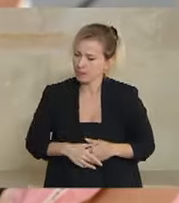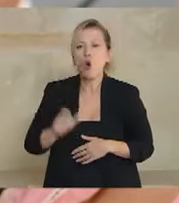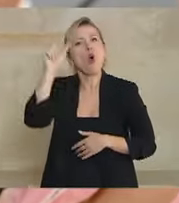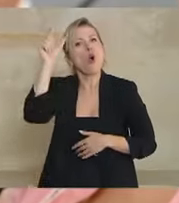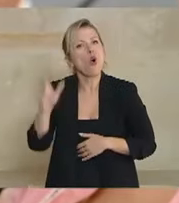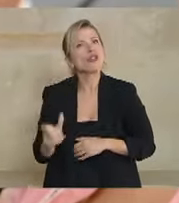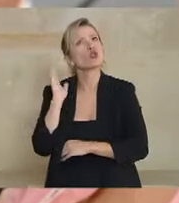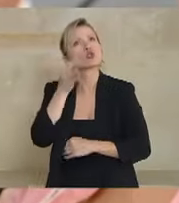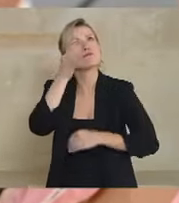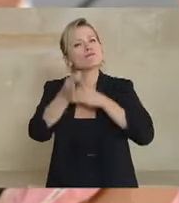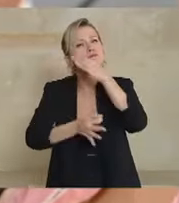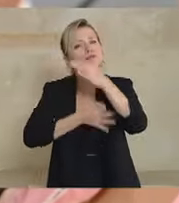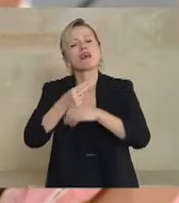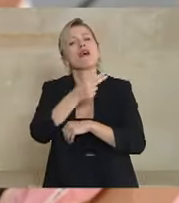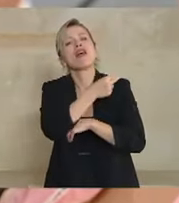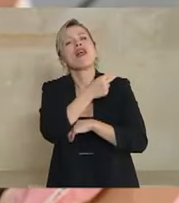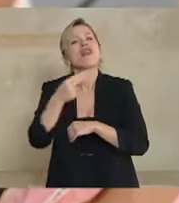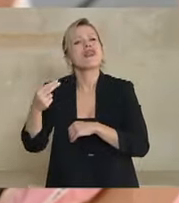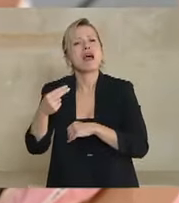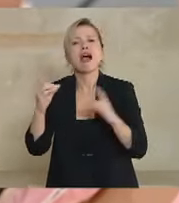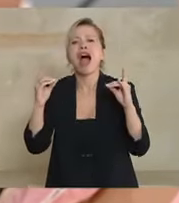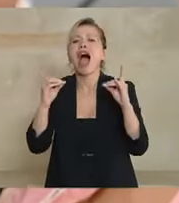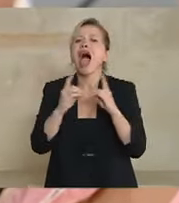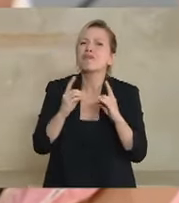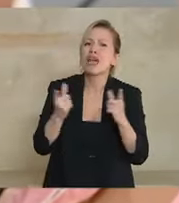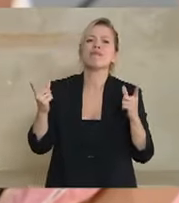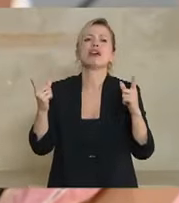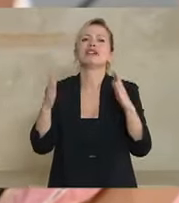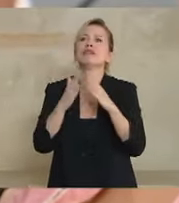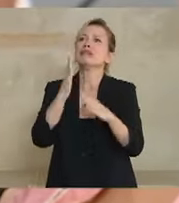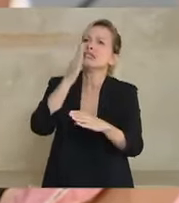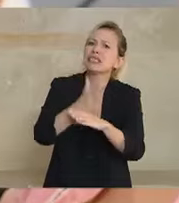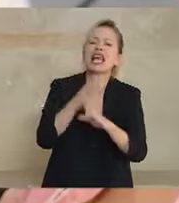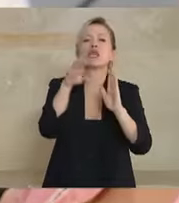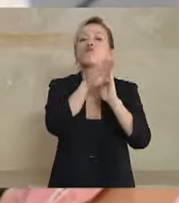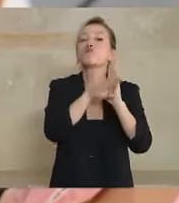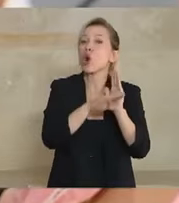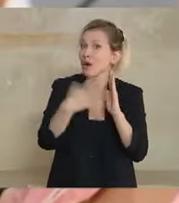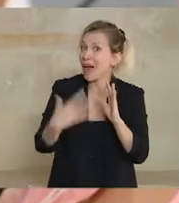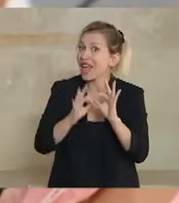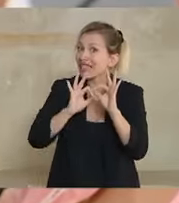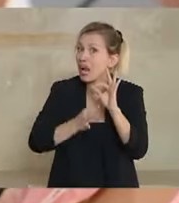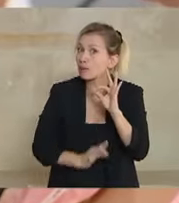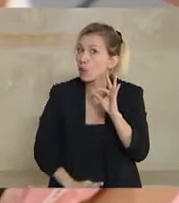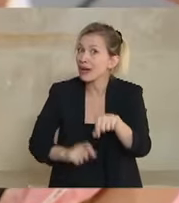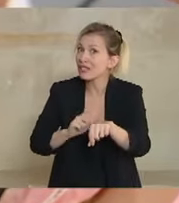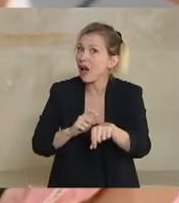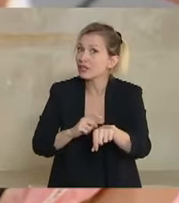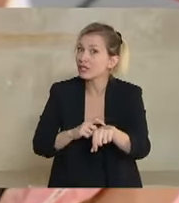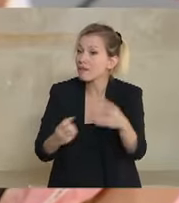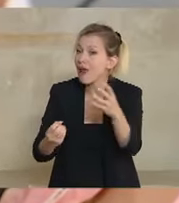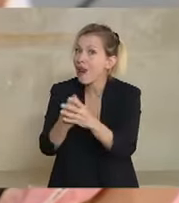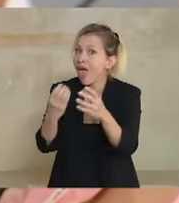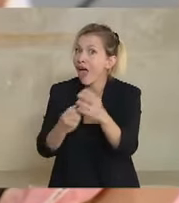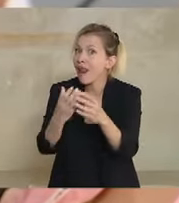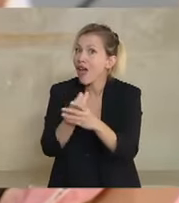στο πρόγραμμα Στέγημου, στην αγορά του Airbnb και θέλω να σας ρωτήσω αν έχετε κάποιες περισσότερες λεπτομέρειες να μας πείτε για αυτές